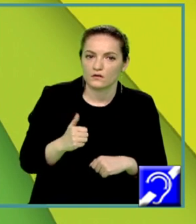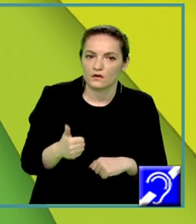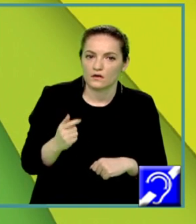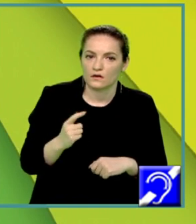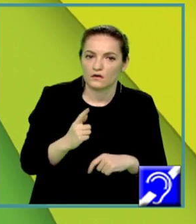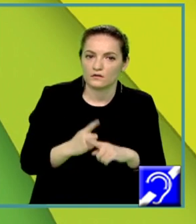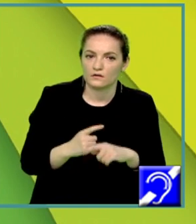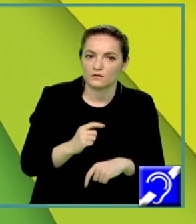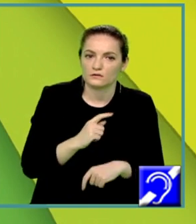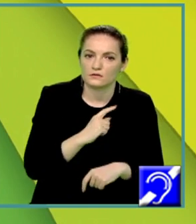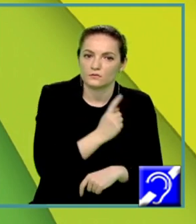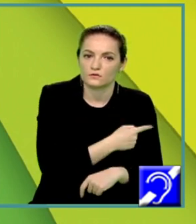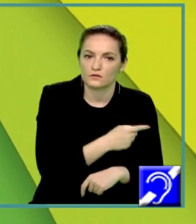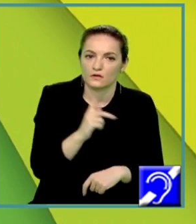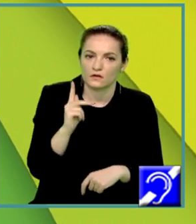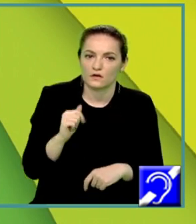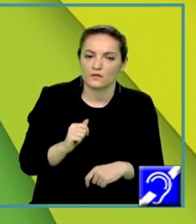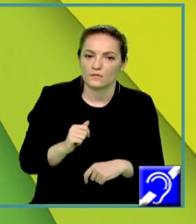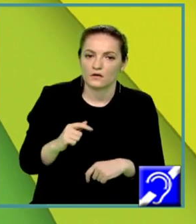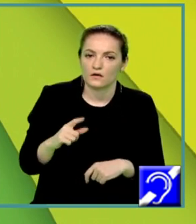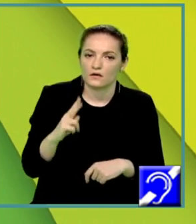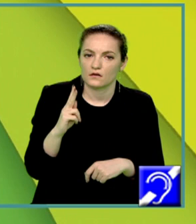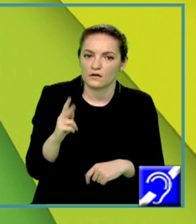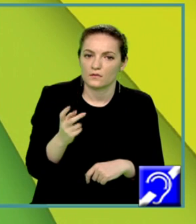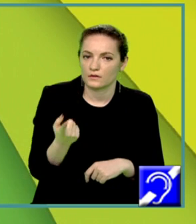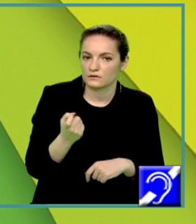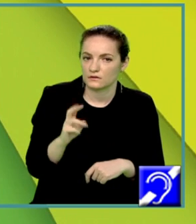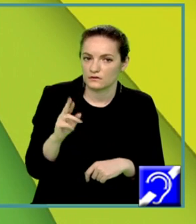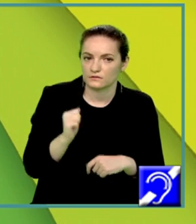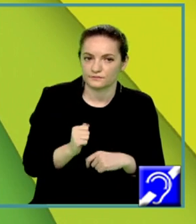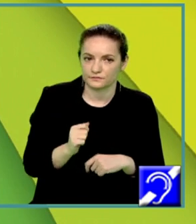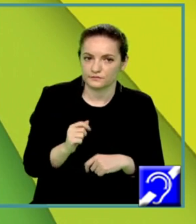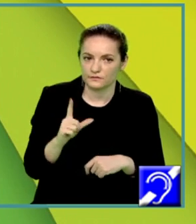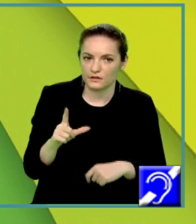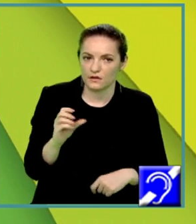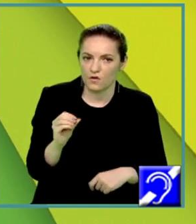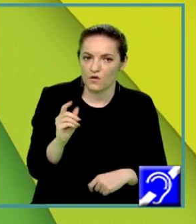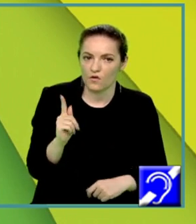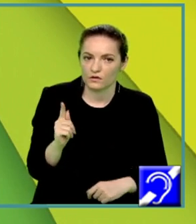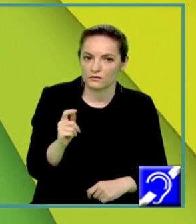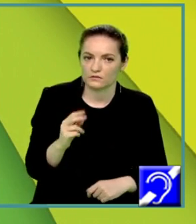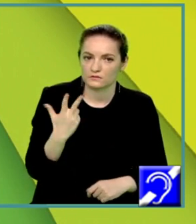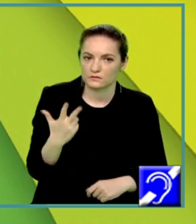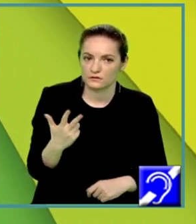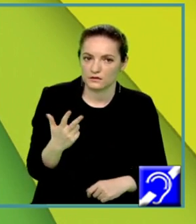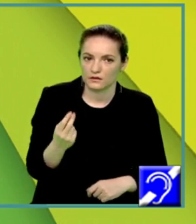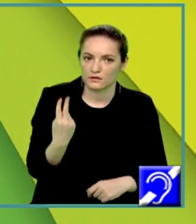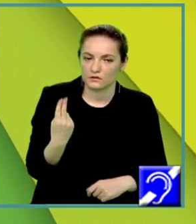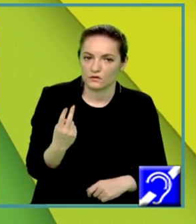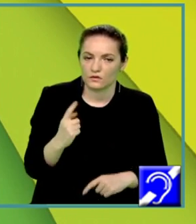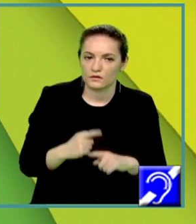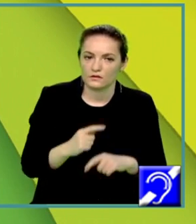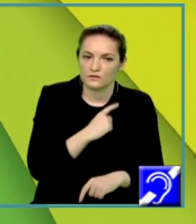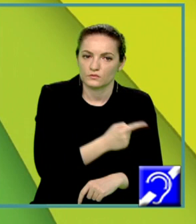În consecință, relația mea va deveni logaritm în baza 3 din 2x la a doua minus 2 este egal